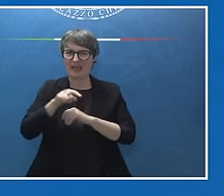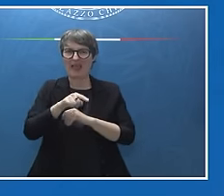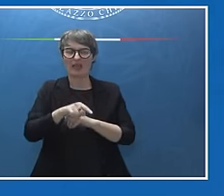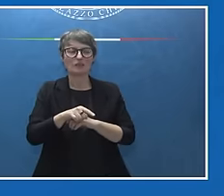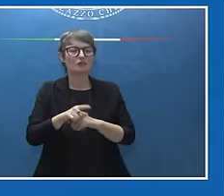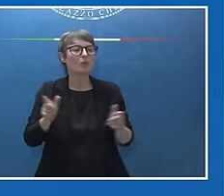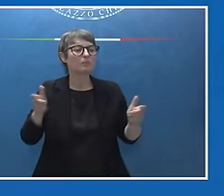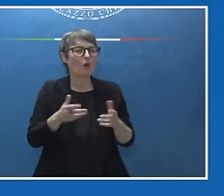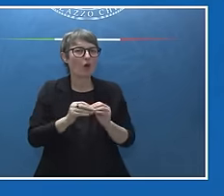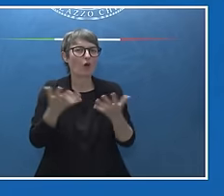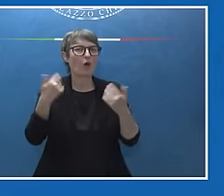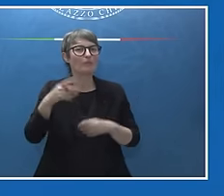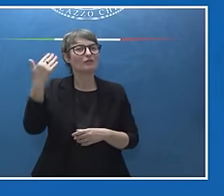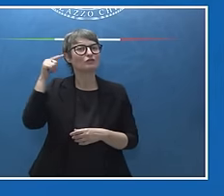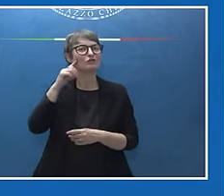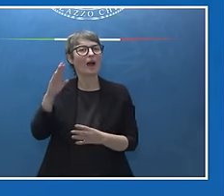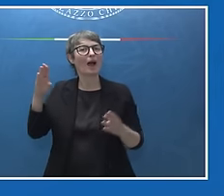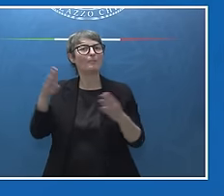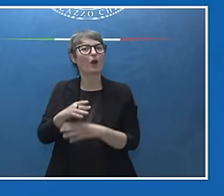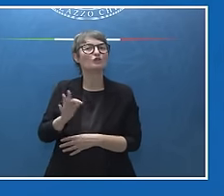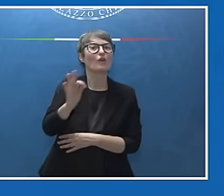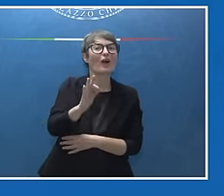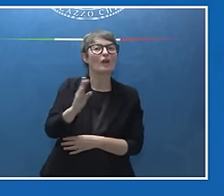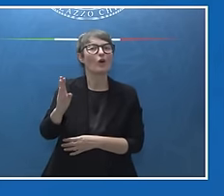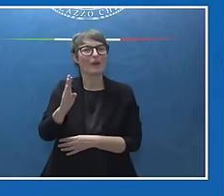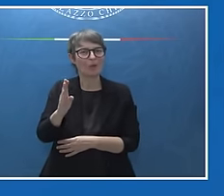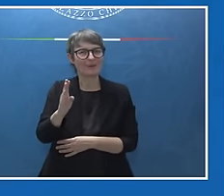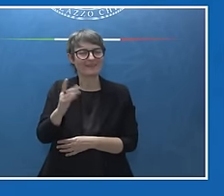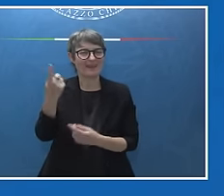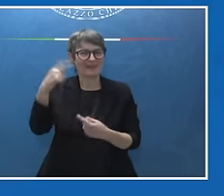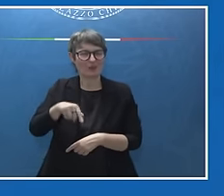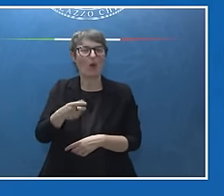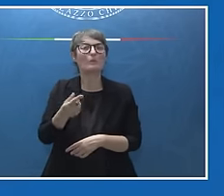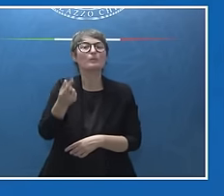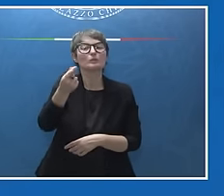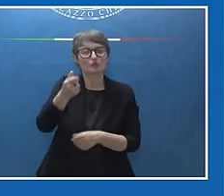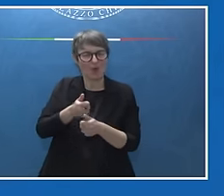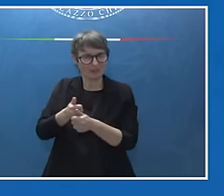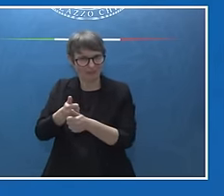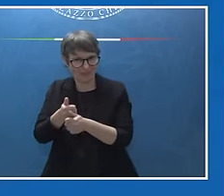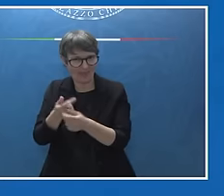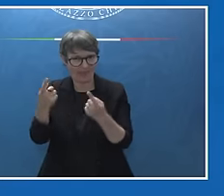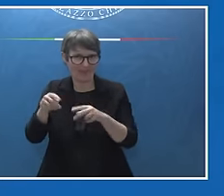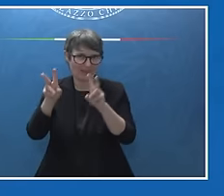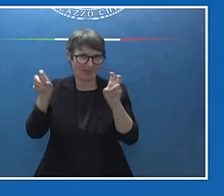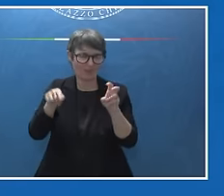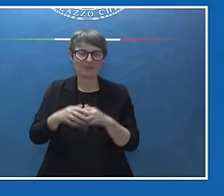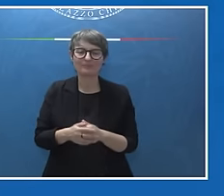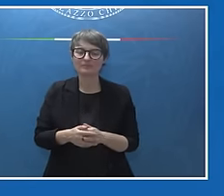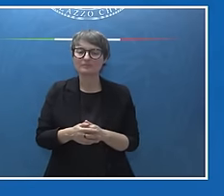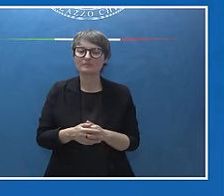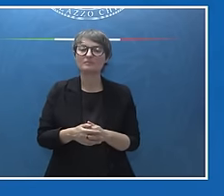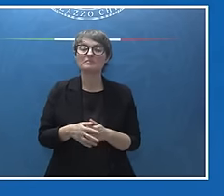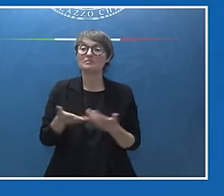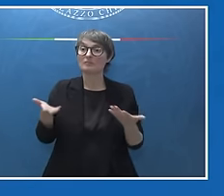di Falcone e Borsellino del follow the money. Abbiamo deciso adesso di incaricare i ministri